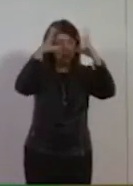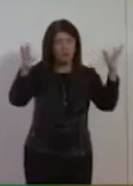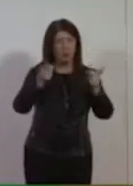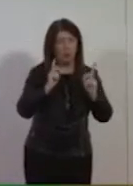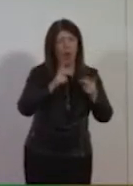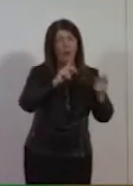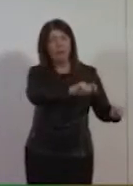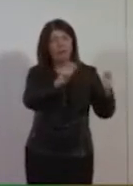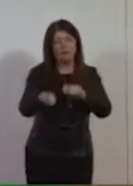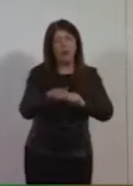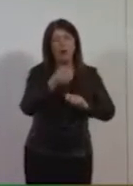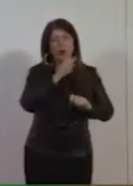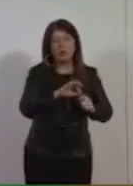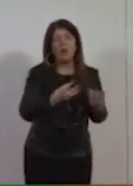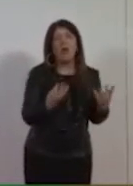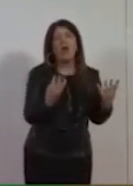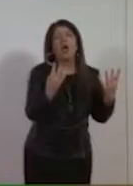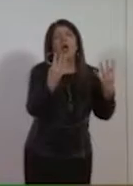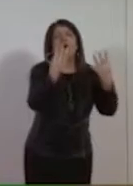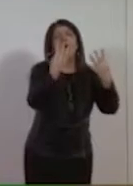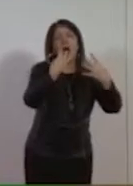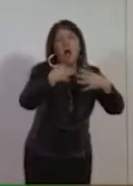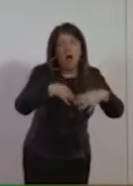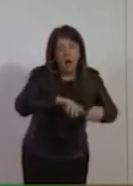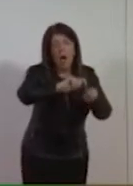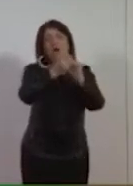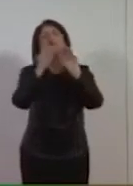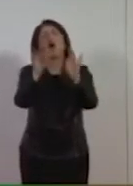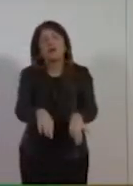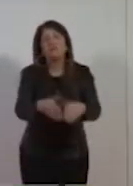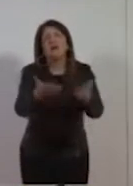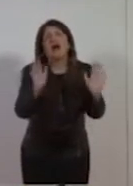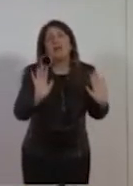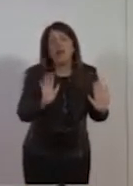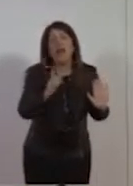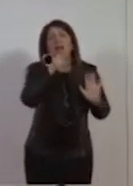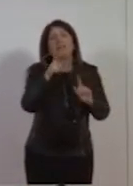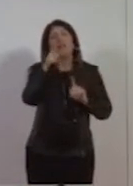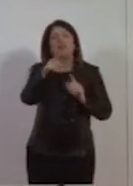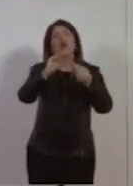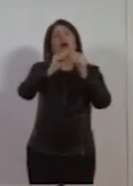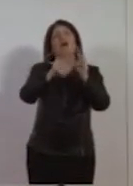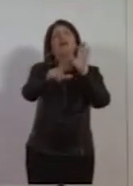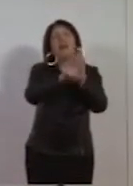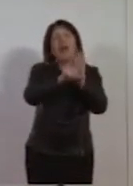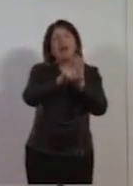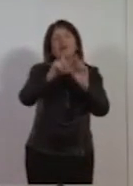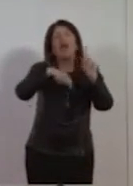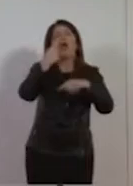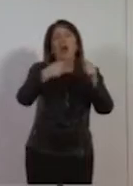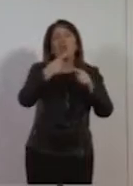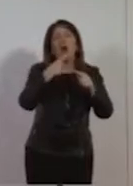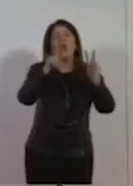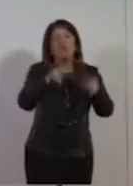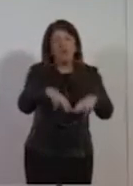autorealizzanti. Se tu fai la riforma, se fai la legge, le cose accadono. Non è vero un cavolo, tu